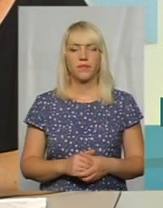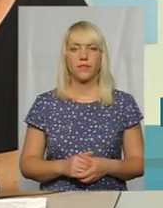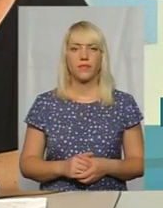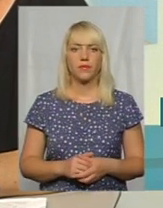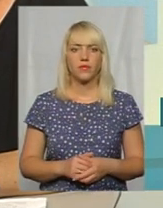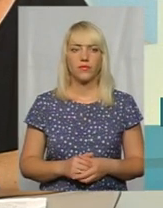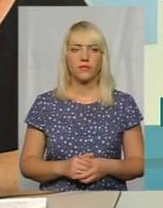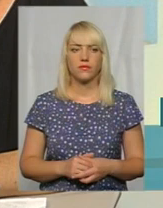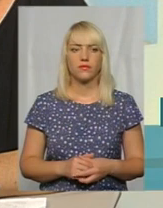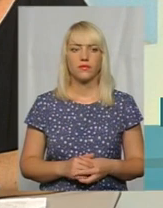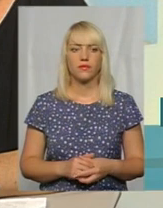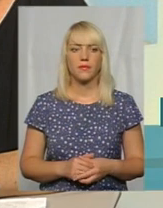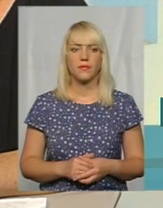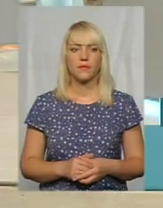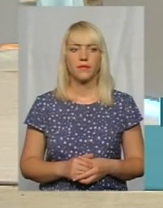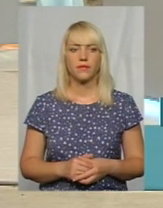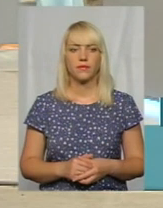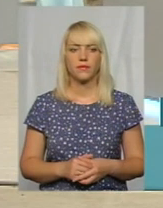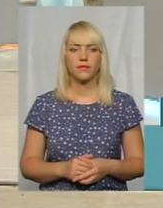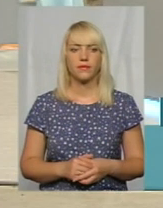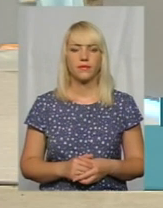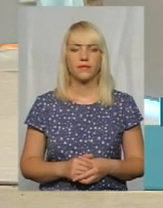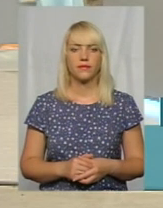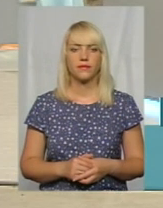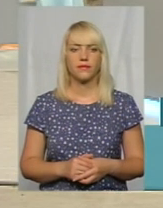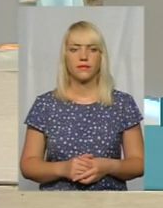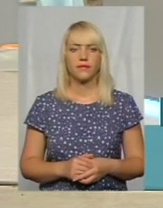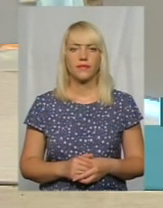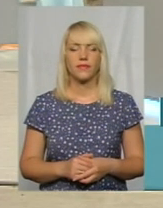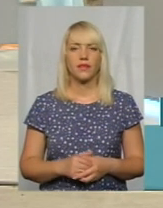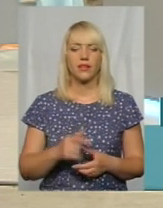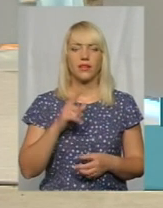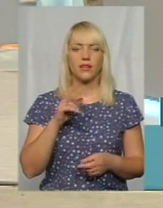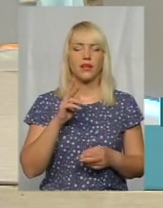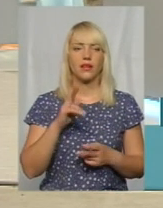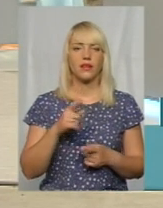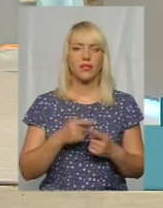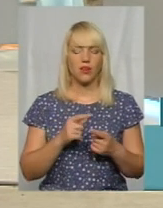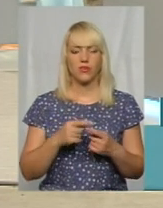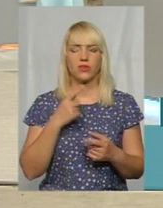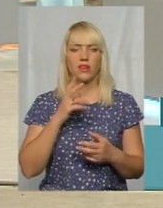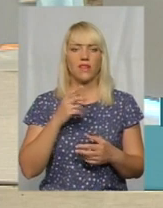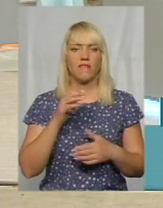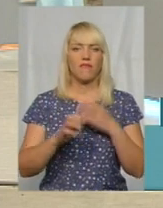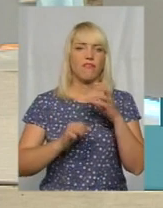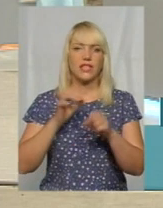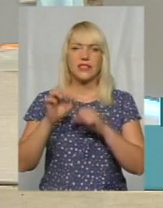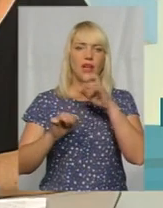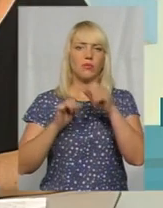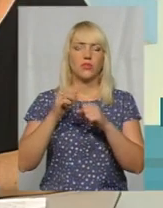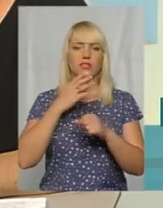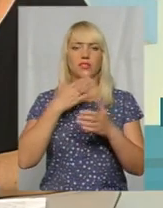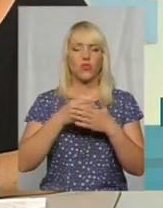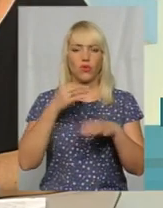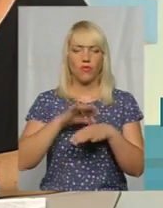вони висарапають зі своєї хвороби і продовжуються на них їхнє життя. І таким